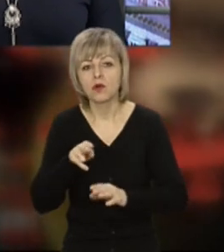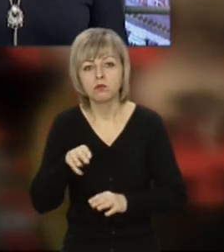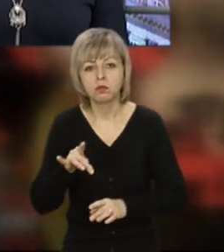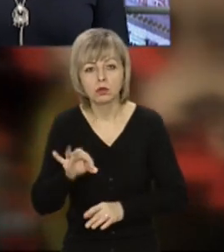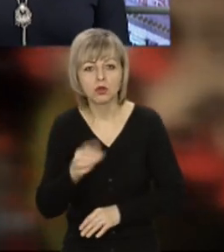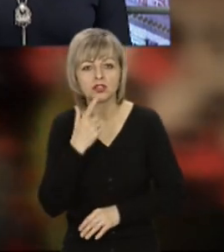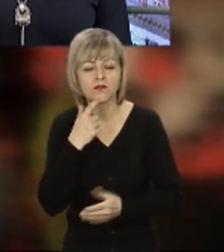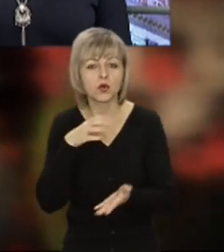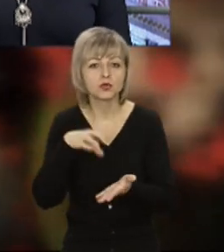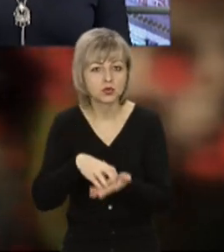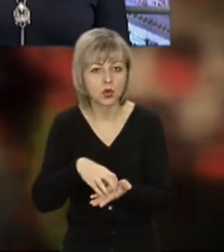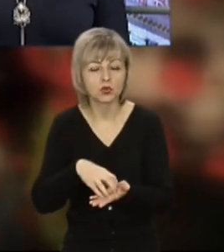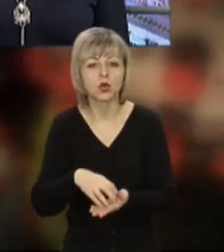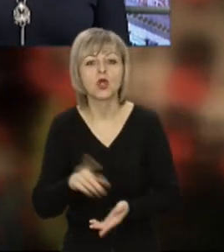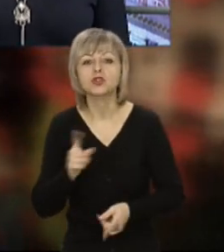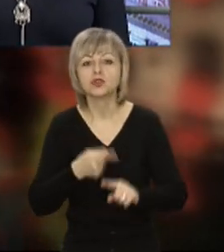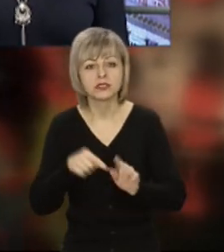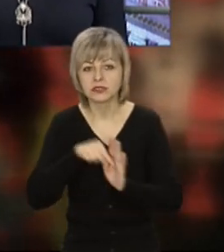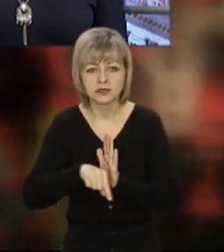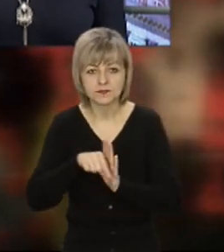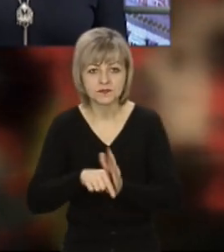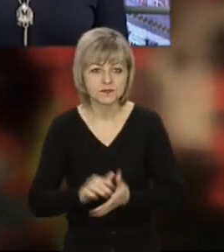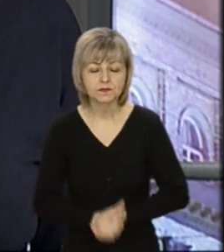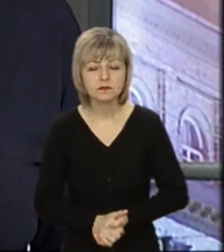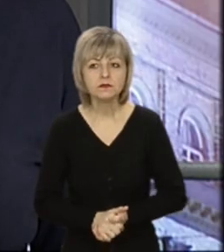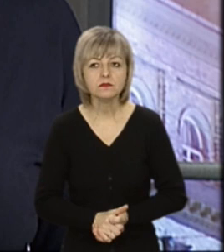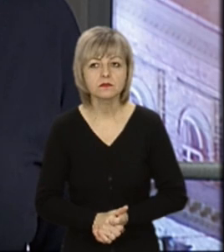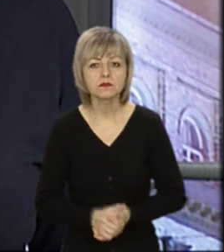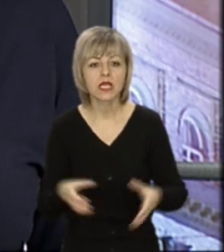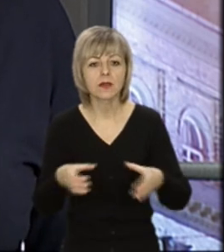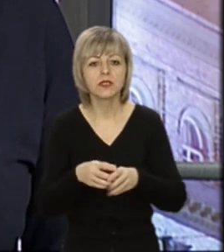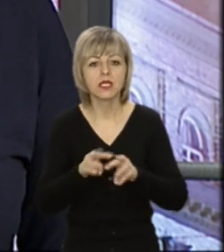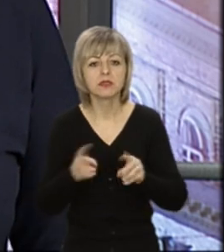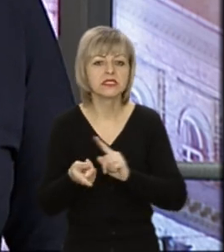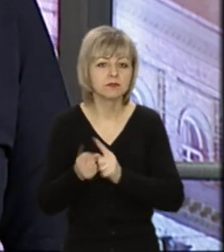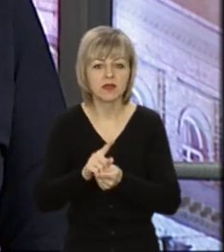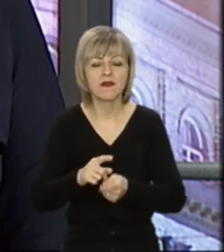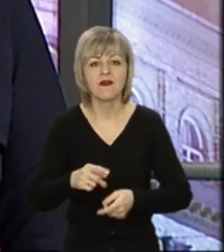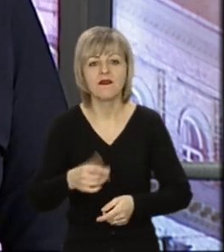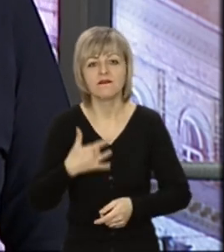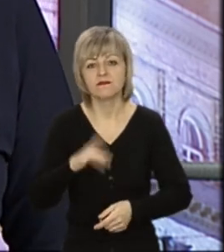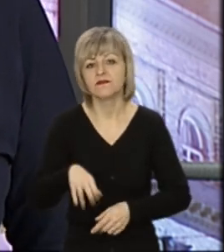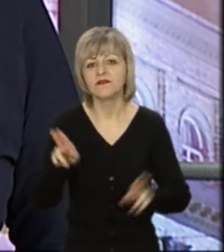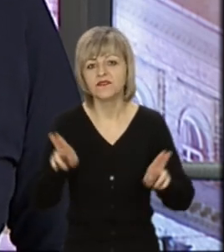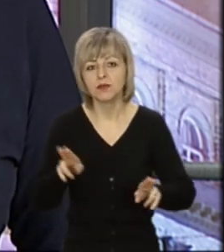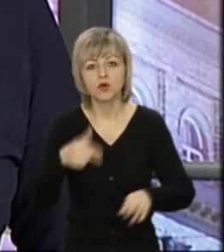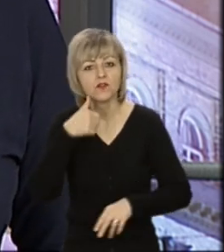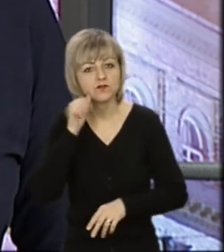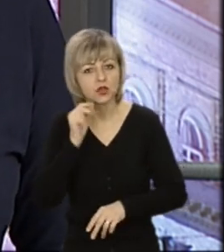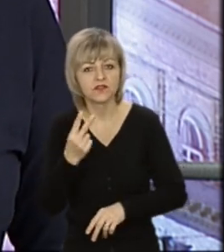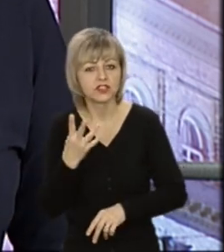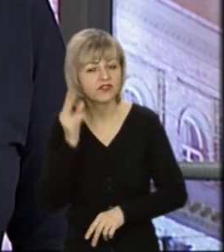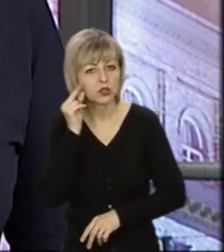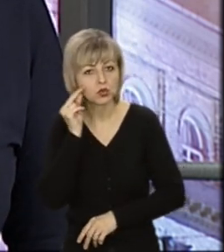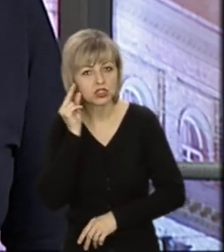мають вакцинуватися. Так, про що йдеться? Значить, кабінет міністрів змінив вимоги. Власне, вчора, 24